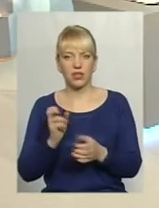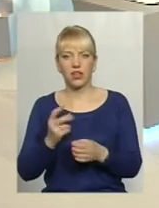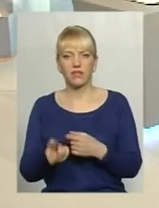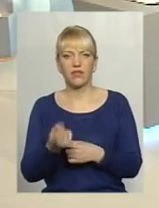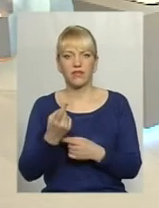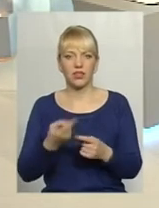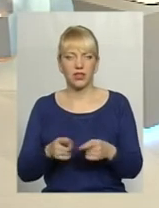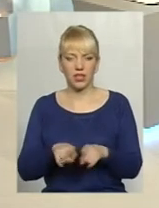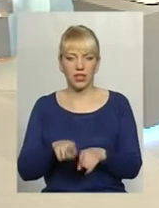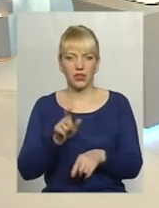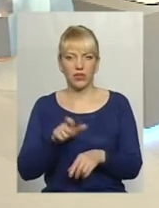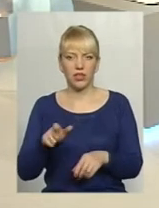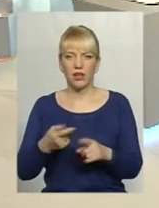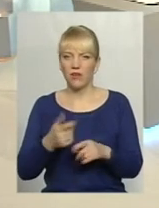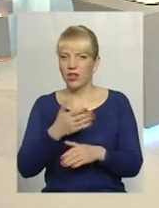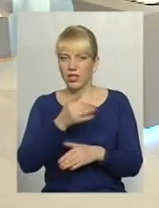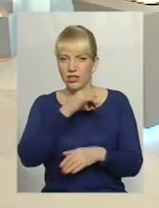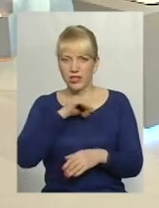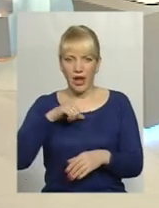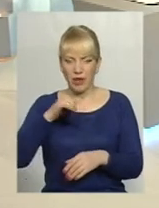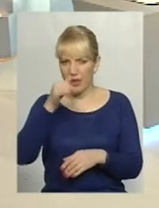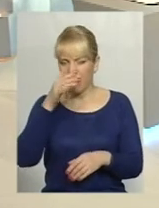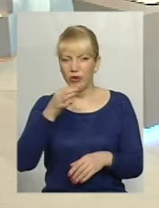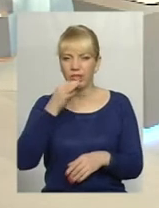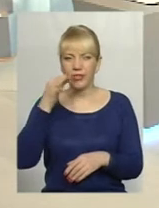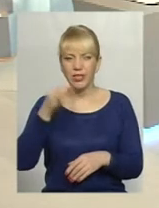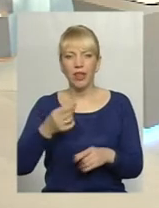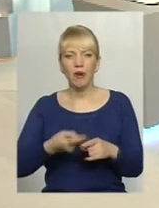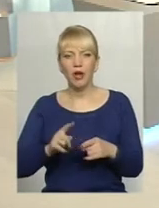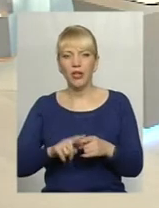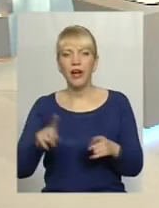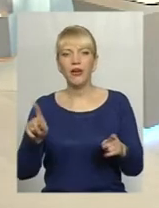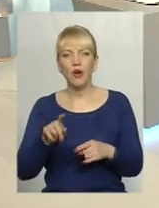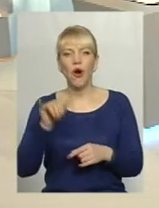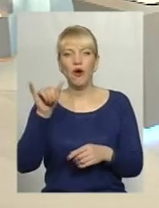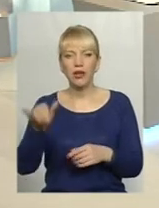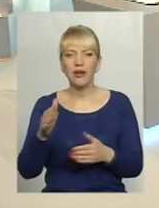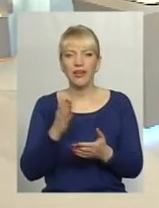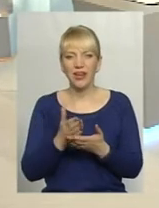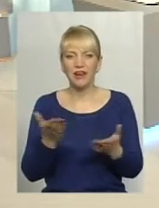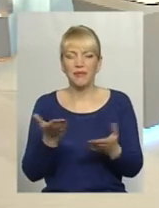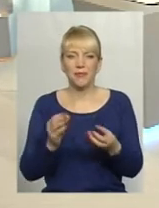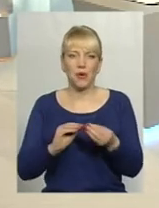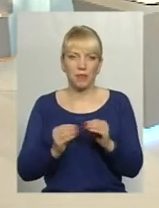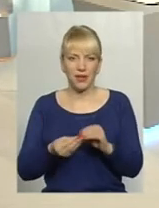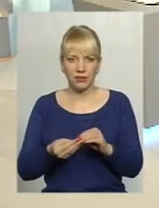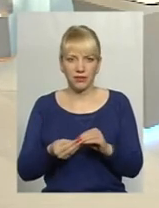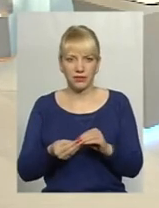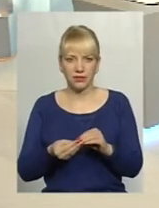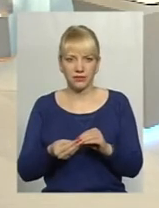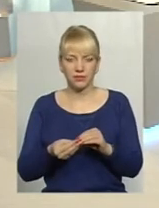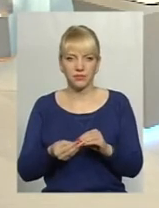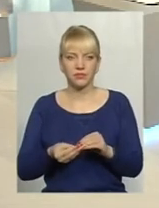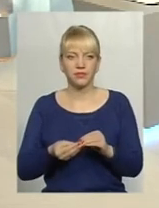найчастіше не можуть саме сказати про те, що вони піддаються під якусь насильницьку